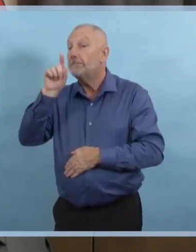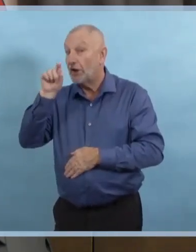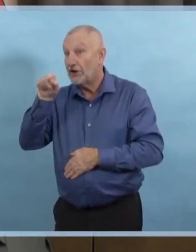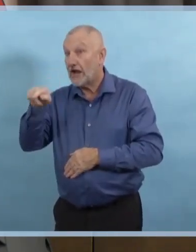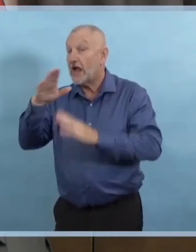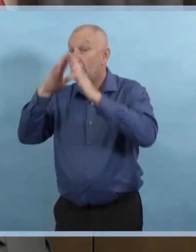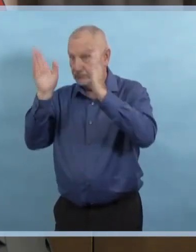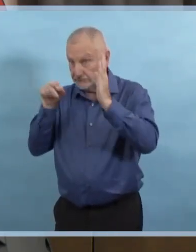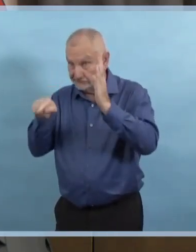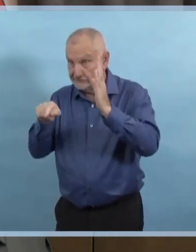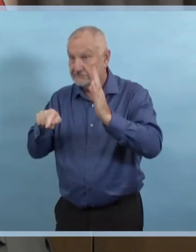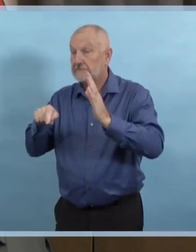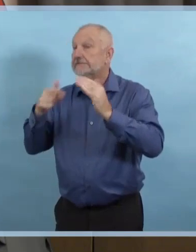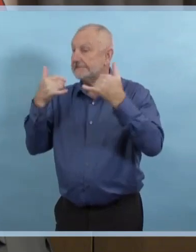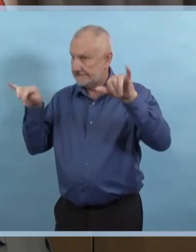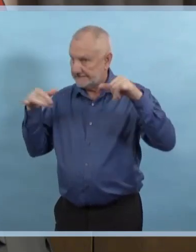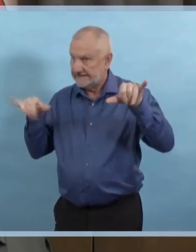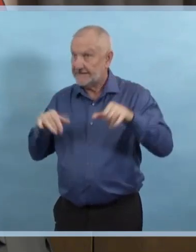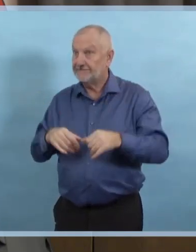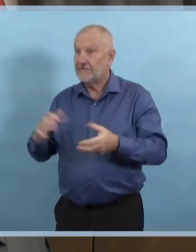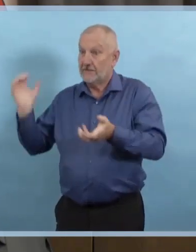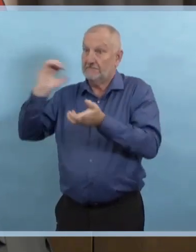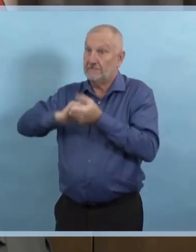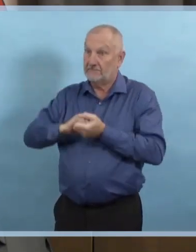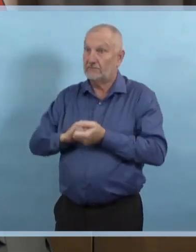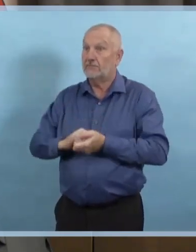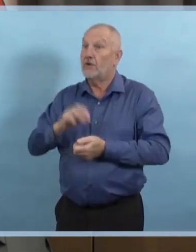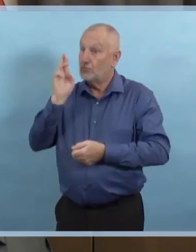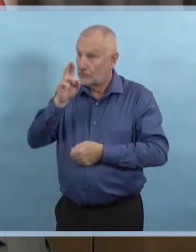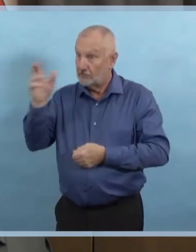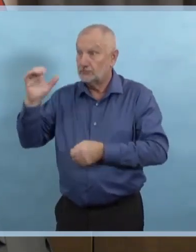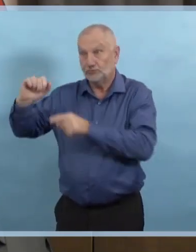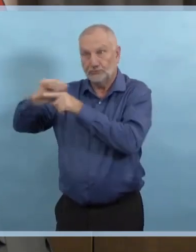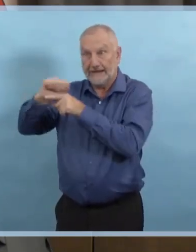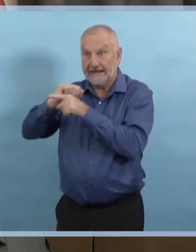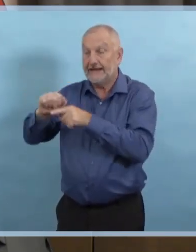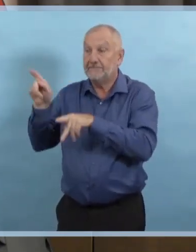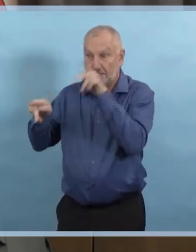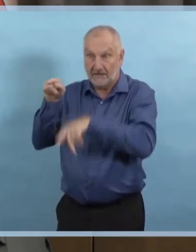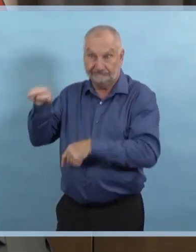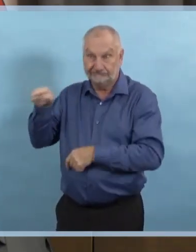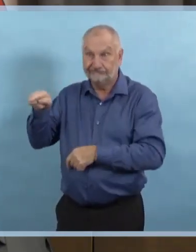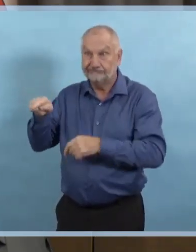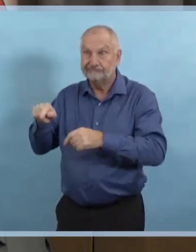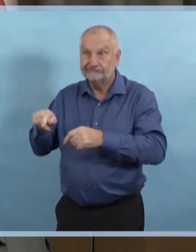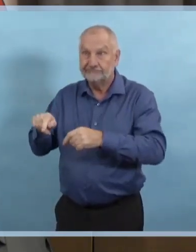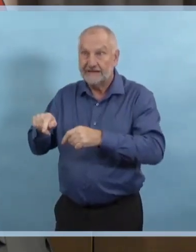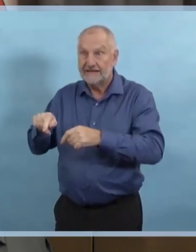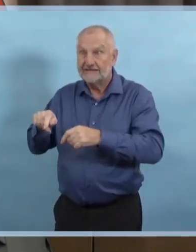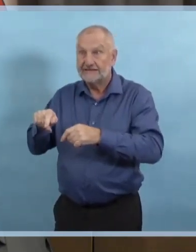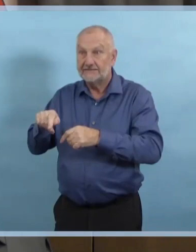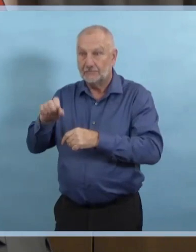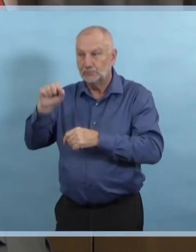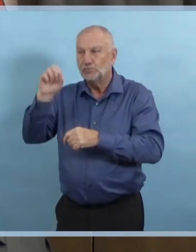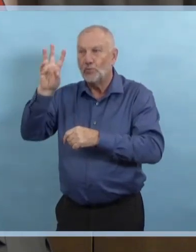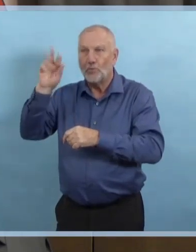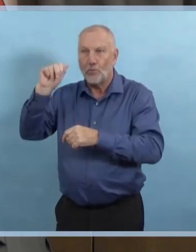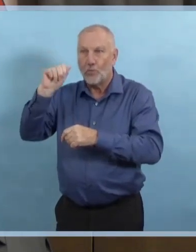les échantillons a entraîné un certain intérêt. Nous avons 90 étudiants qui se sont enroulés